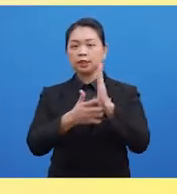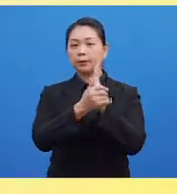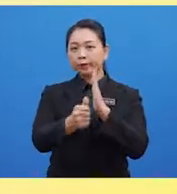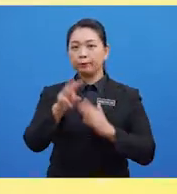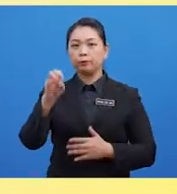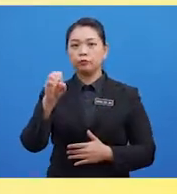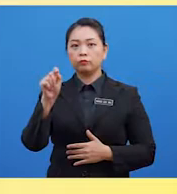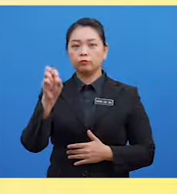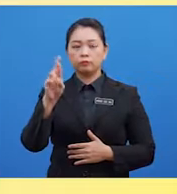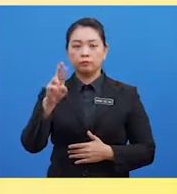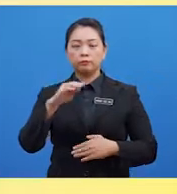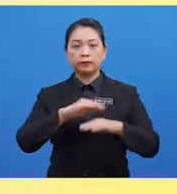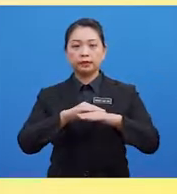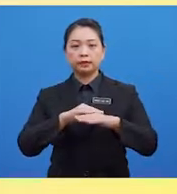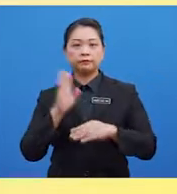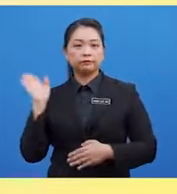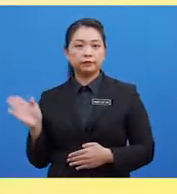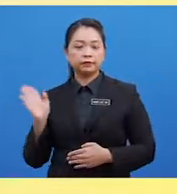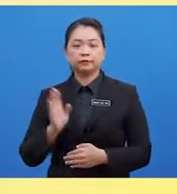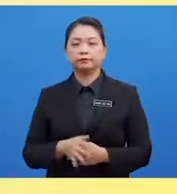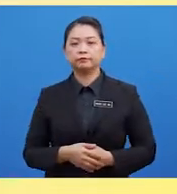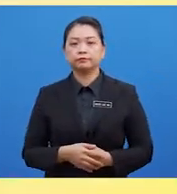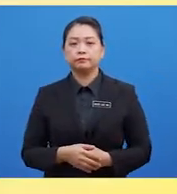Kemahiran Motor Pada Fasa Fundamental